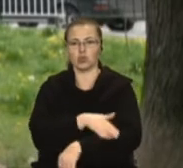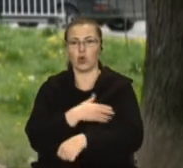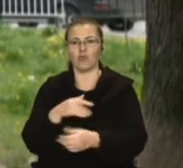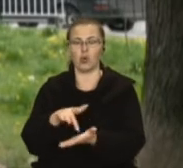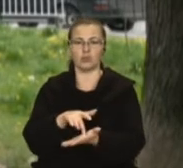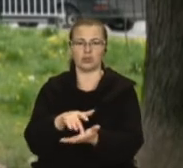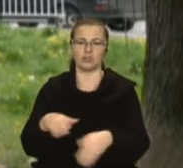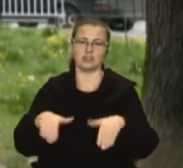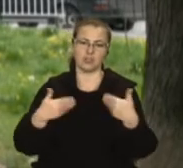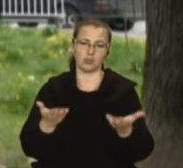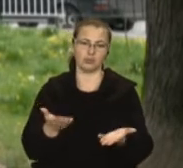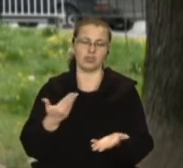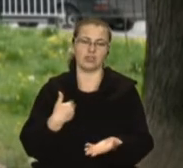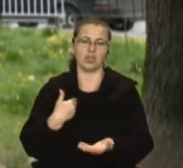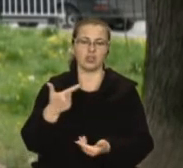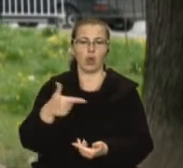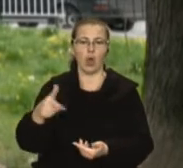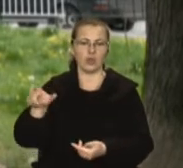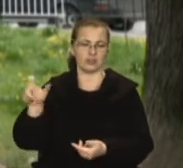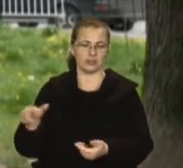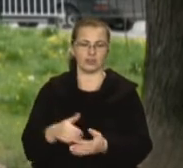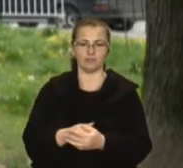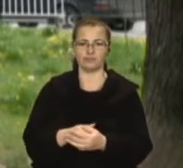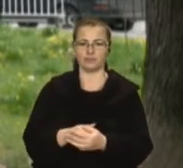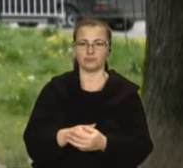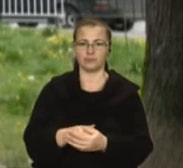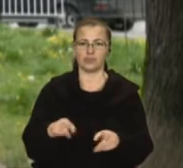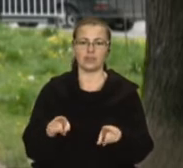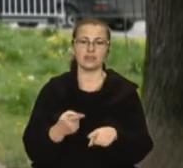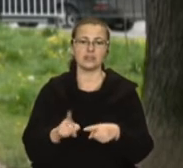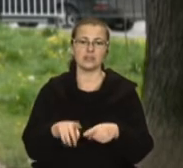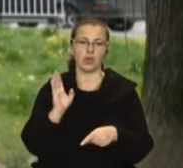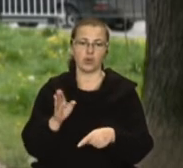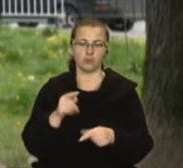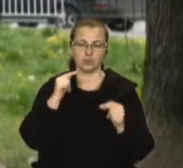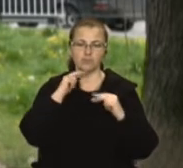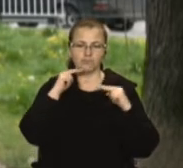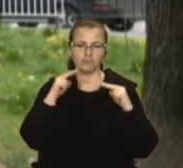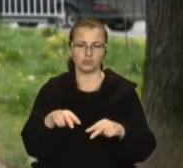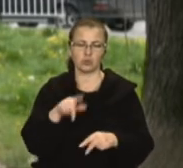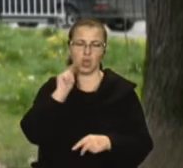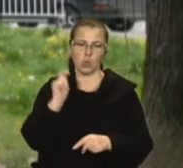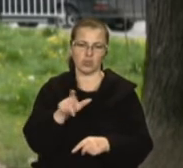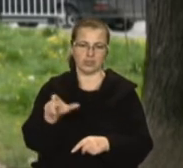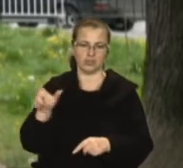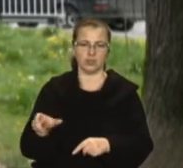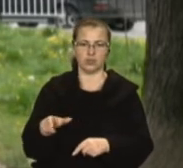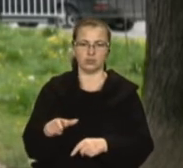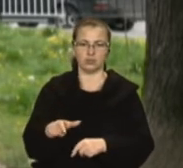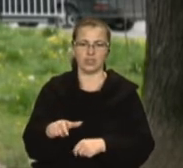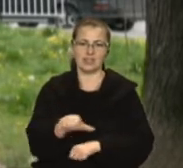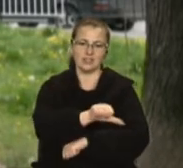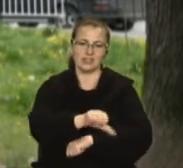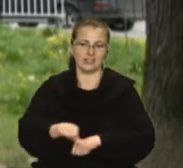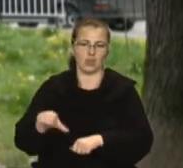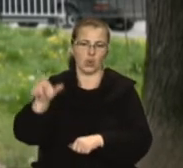нашим гостям відпочинок. І так це буде фокус на українського туриста. Іноземний турист,